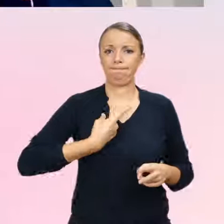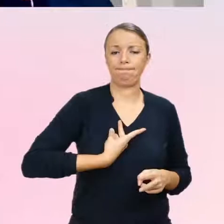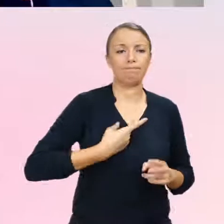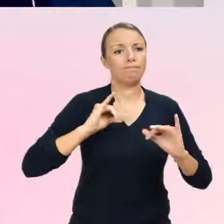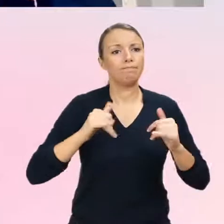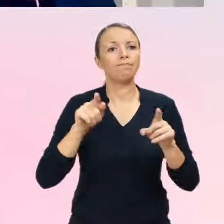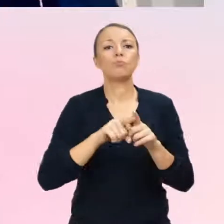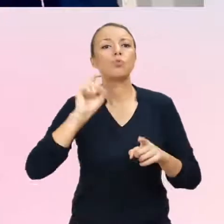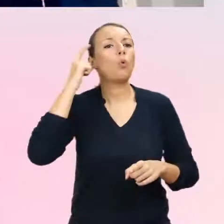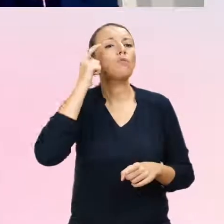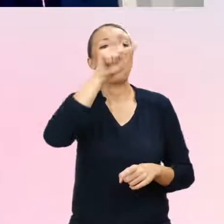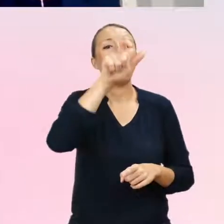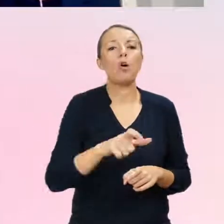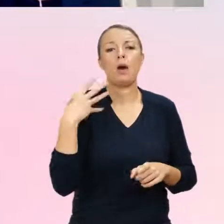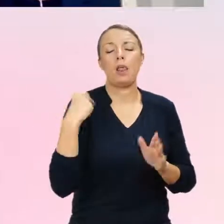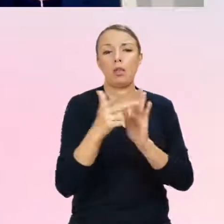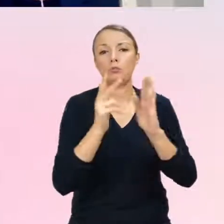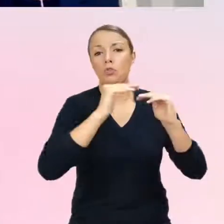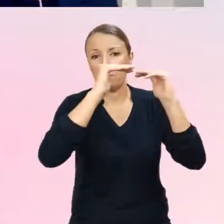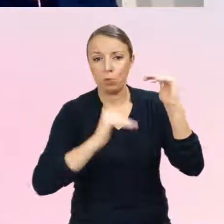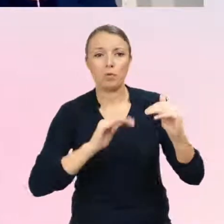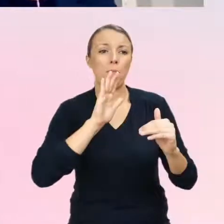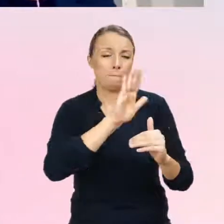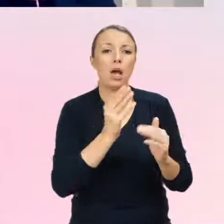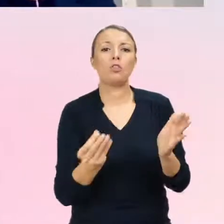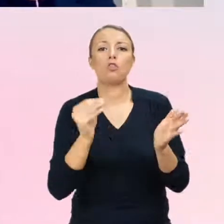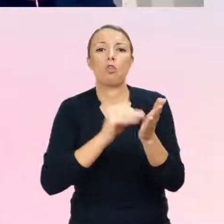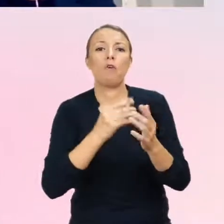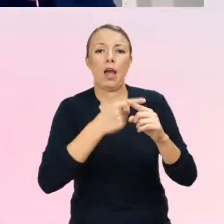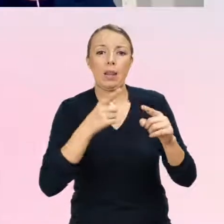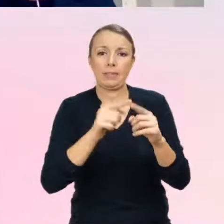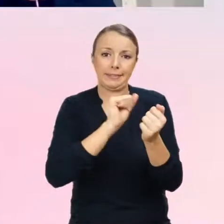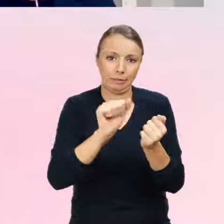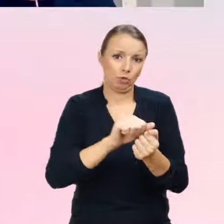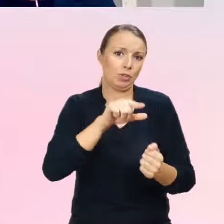pacjentów niepełnoletnich ze współwystępującymi objawami zaburzeń psychicznych.